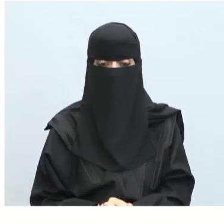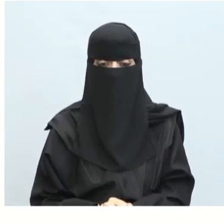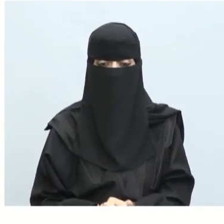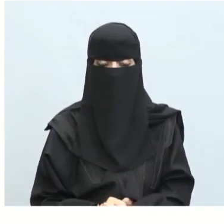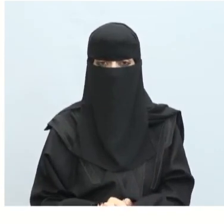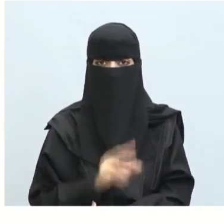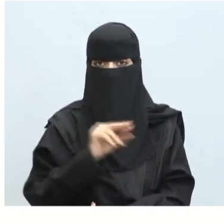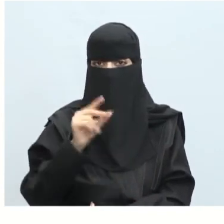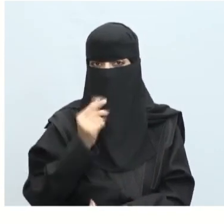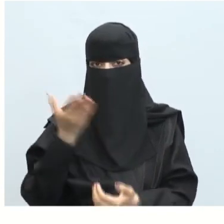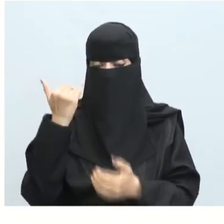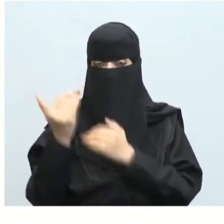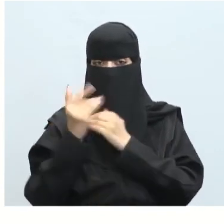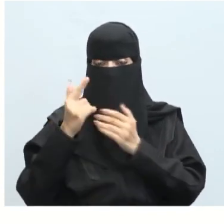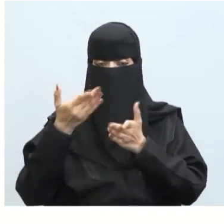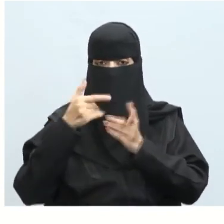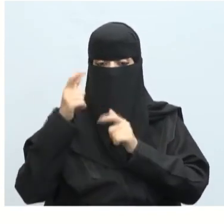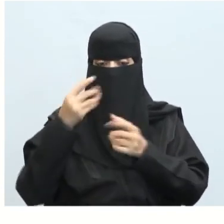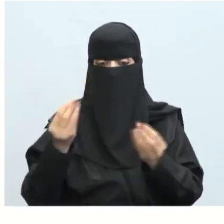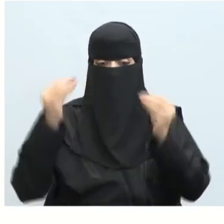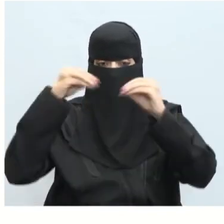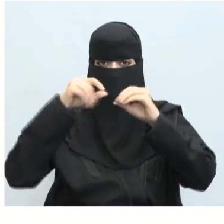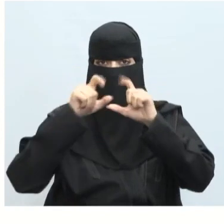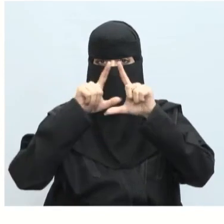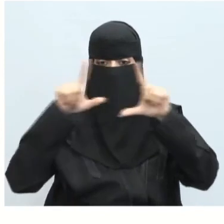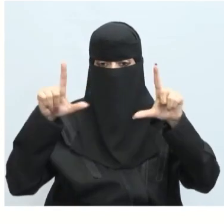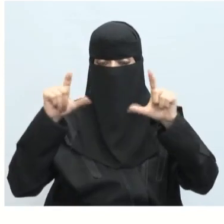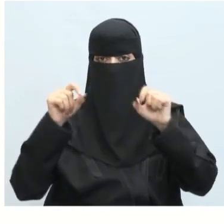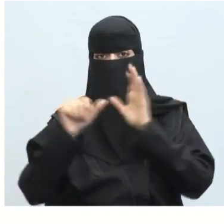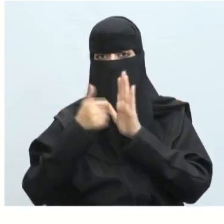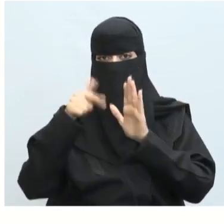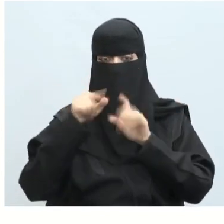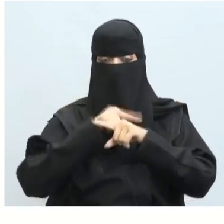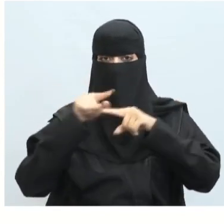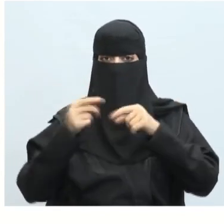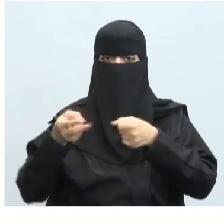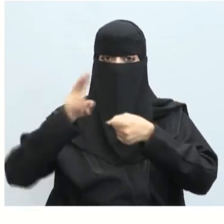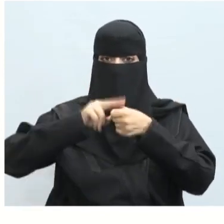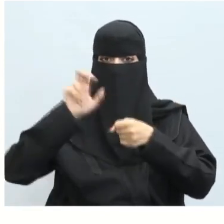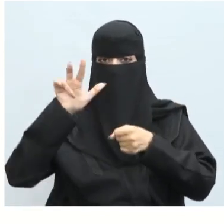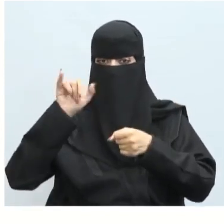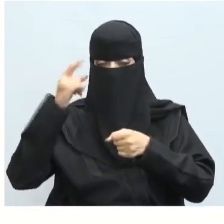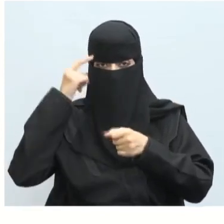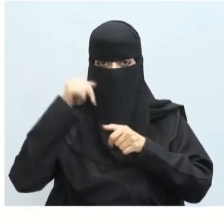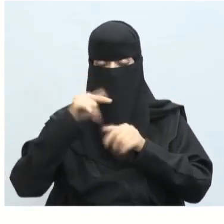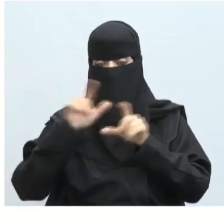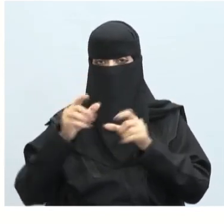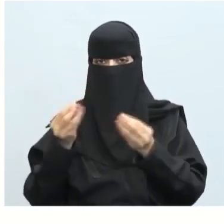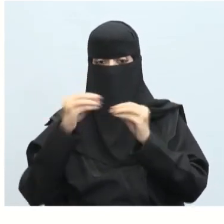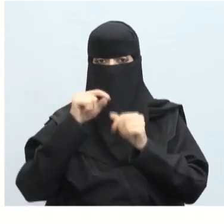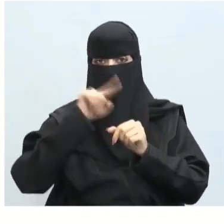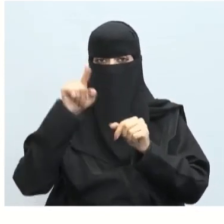كما تعلمت سابقاً أضف شاشة جديدة وأعد تسميتها إلى المصمك عرفت كيف تضيف شاشة